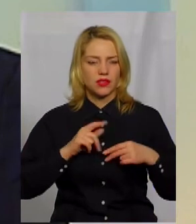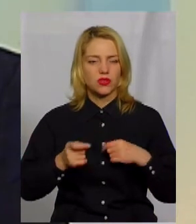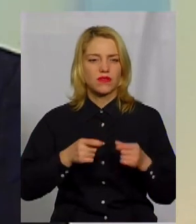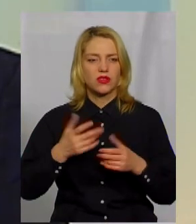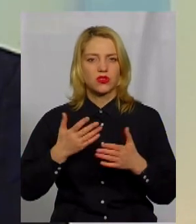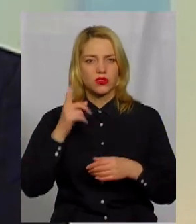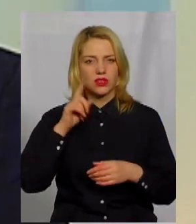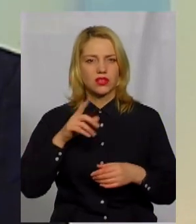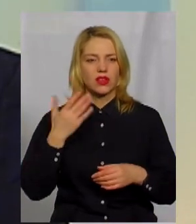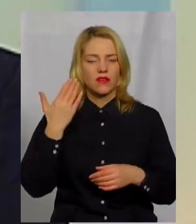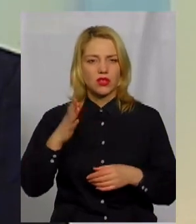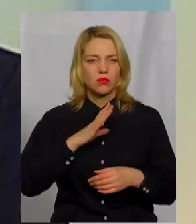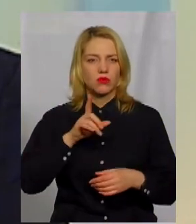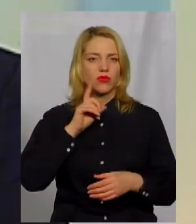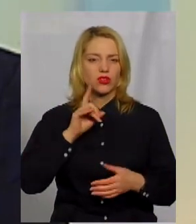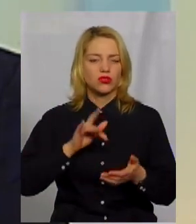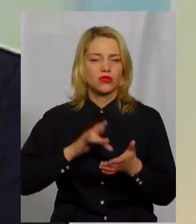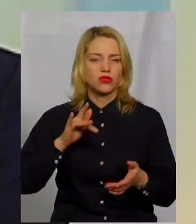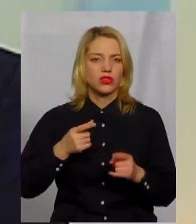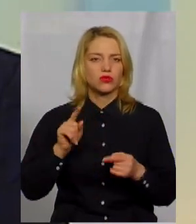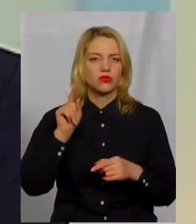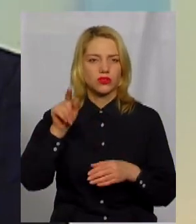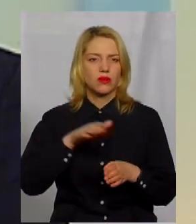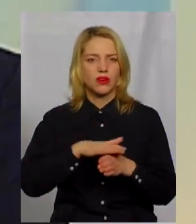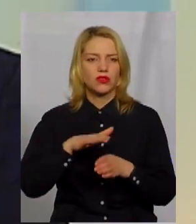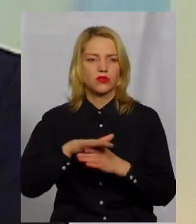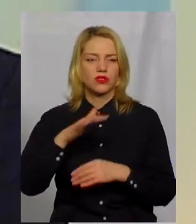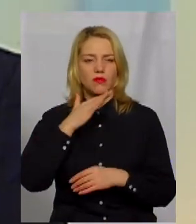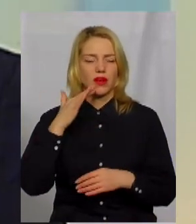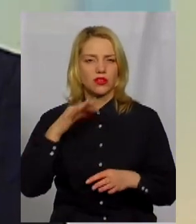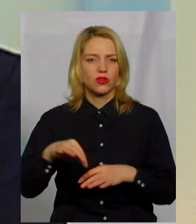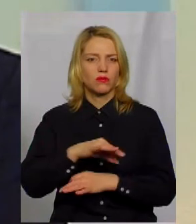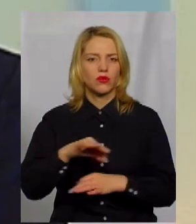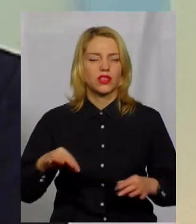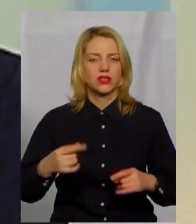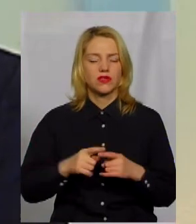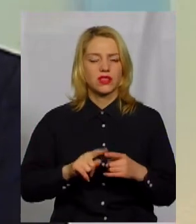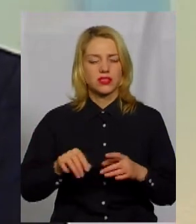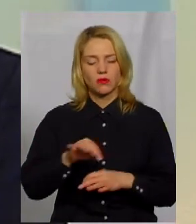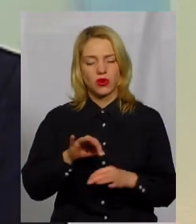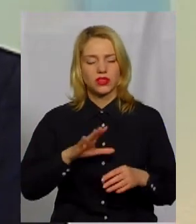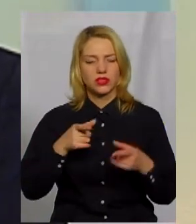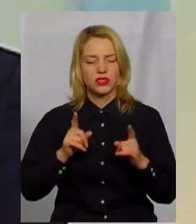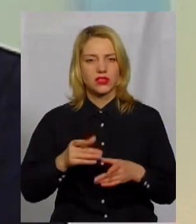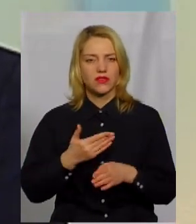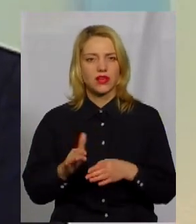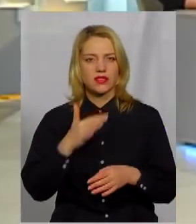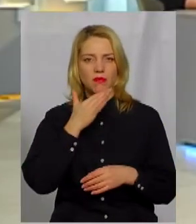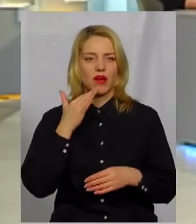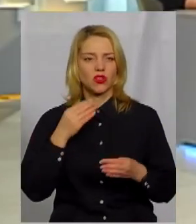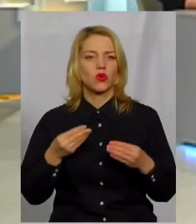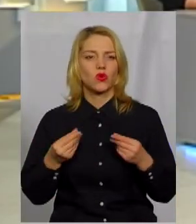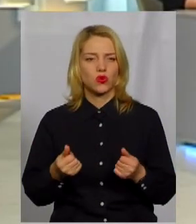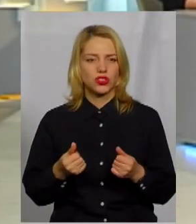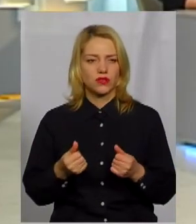минулого року молодіжною столицею, і це саме тому, що там реалізовується дуже багато проєктів, і на ці проєкти дійсно виділяється багато коштів, і